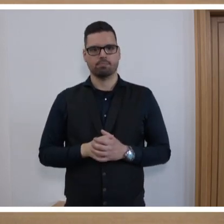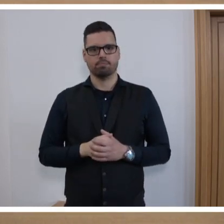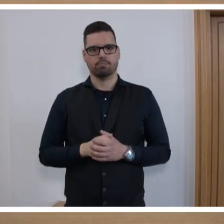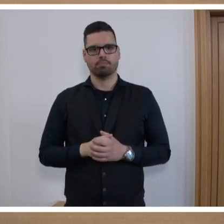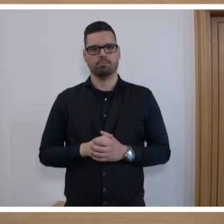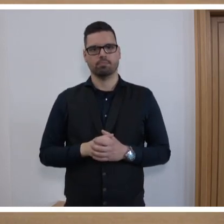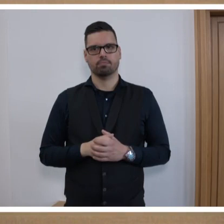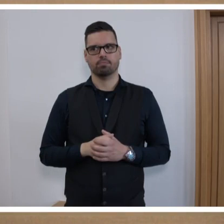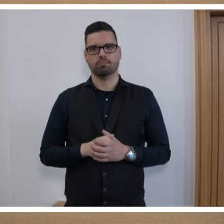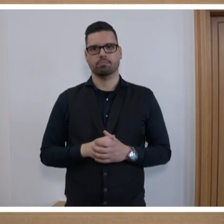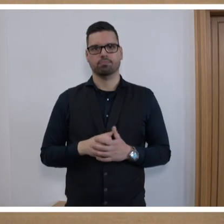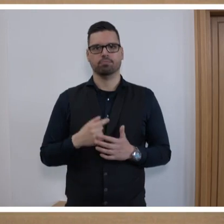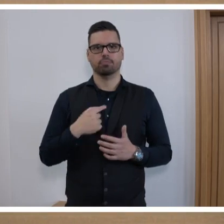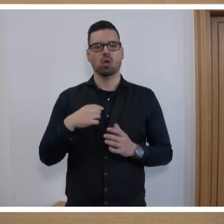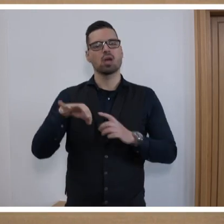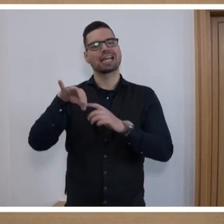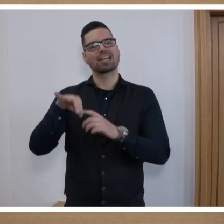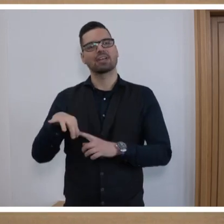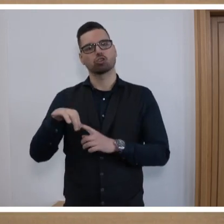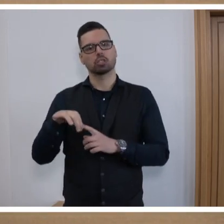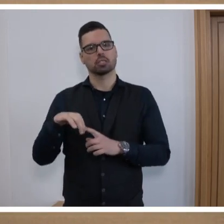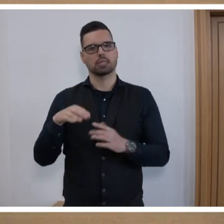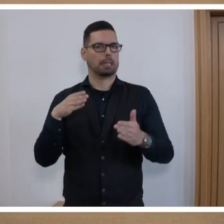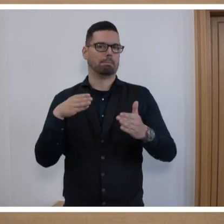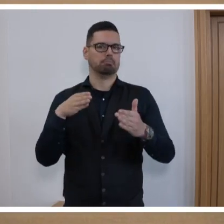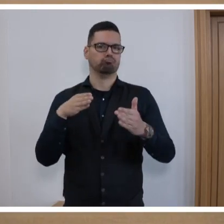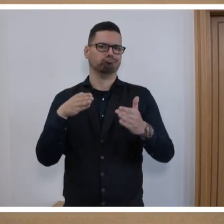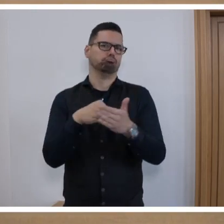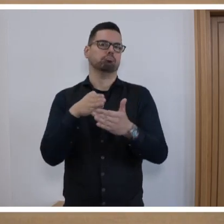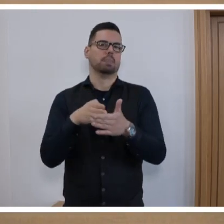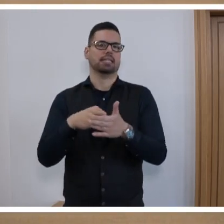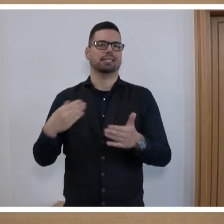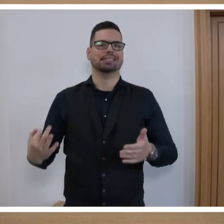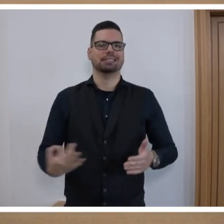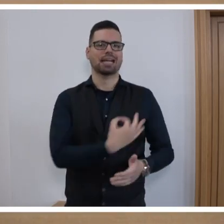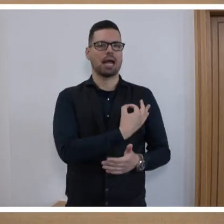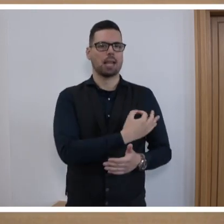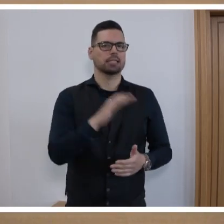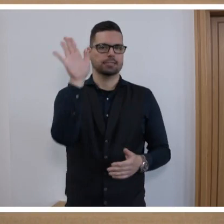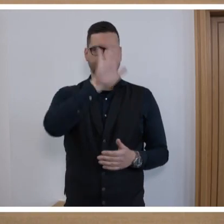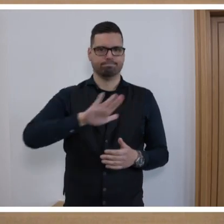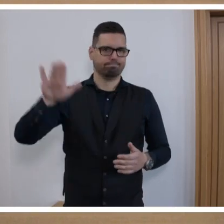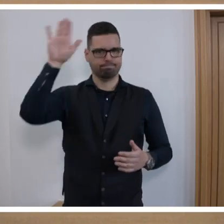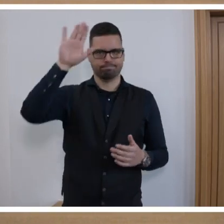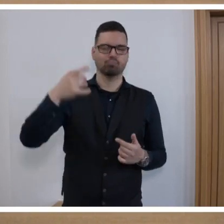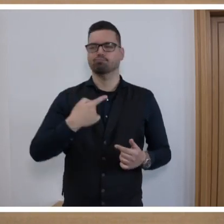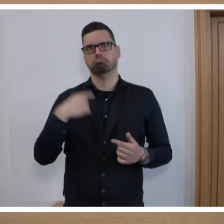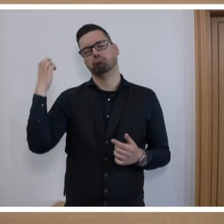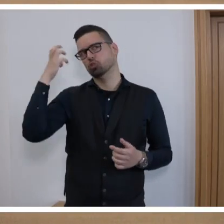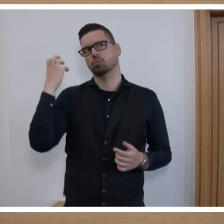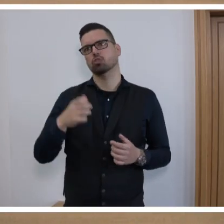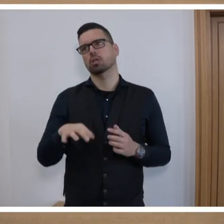Ich komme aus Quirschi, das liegt ungefähr in der Mitte des Saarlandes und ich kann mir nicht vorstellen, dass